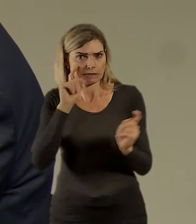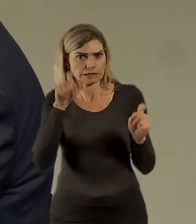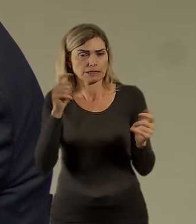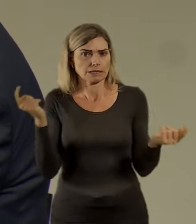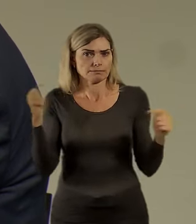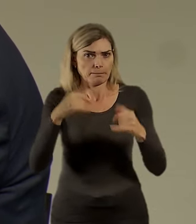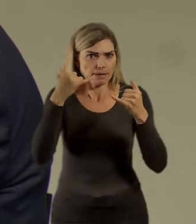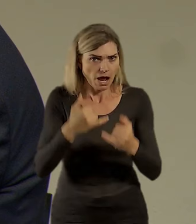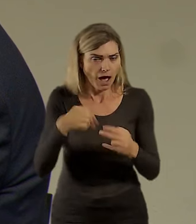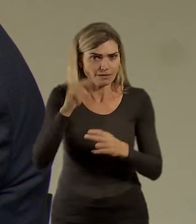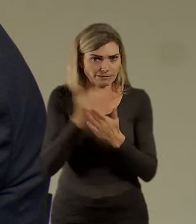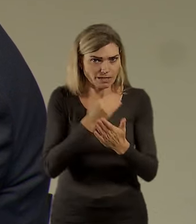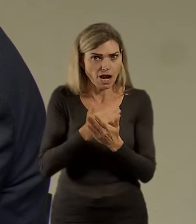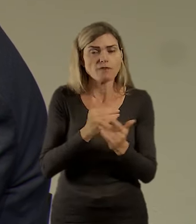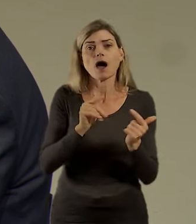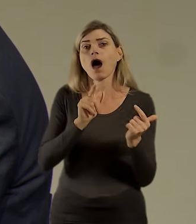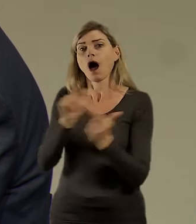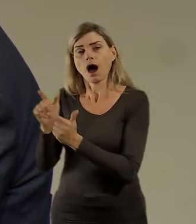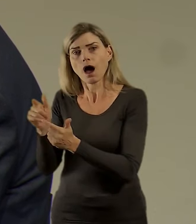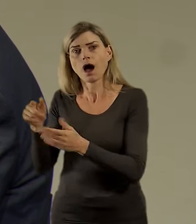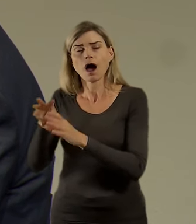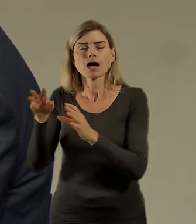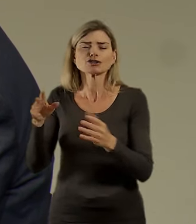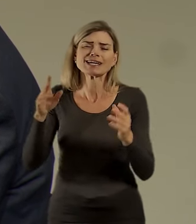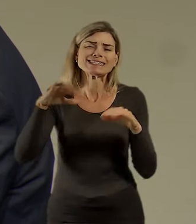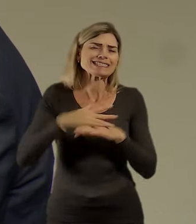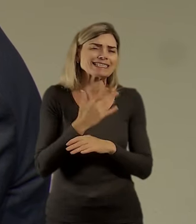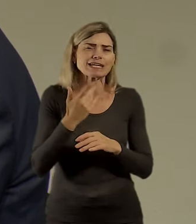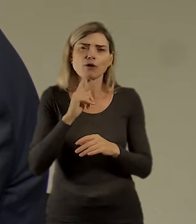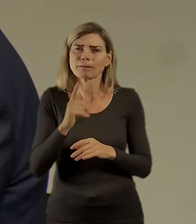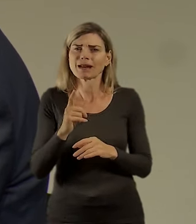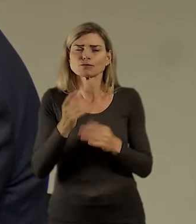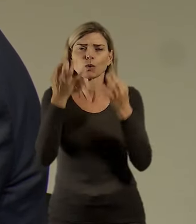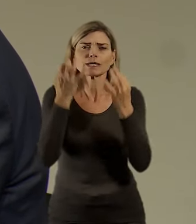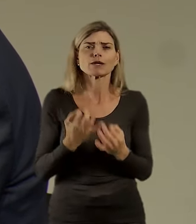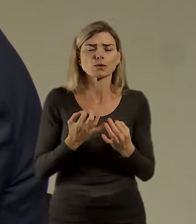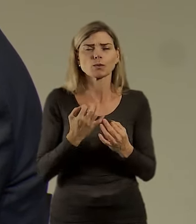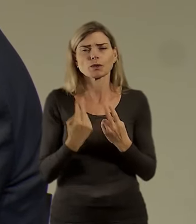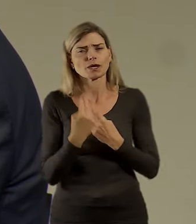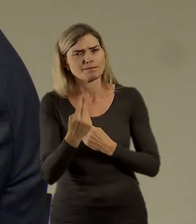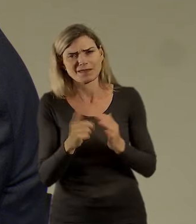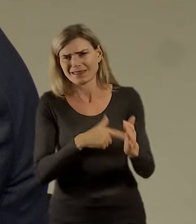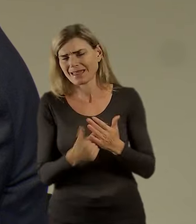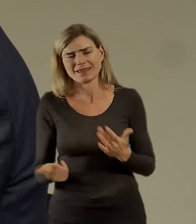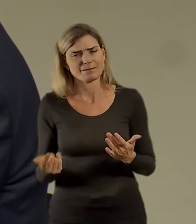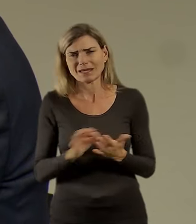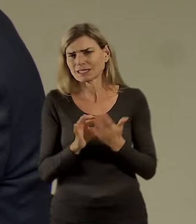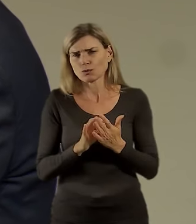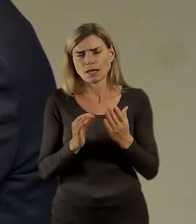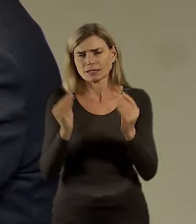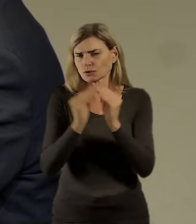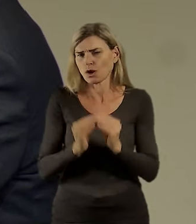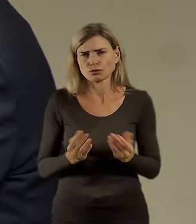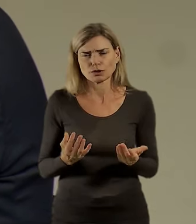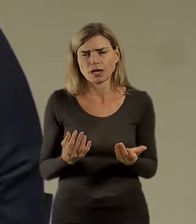služby nabízí. Čili je to mnohem složitější a myslím, že bychom v tom byli